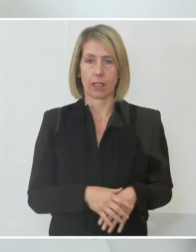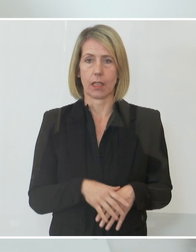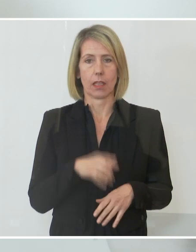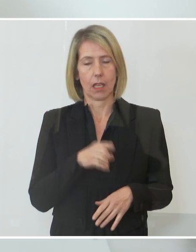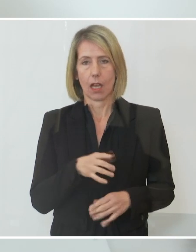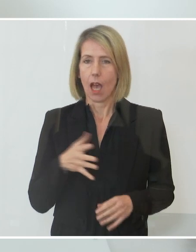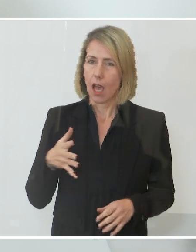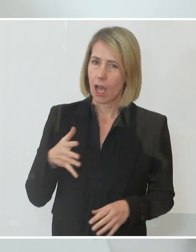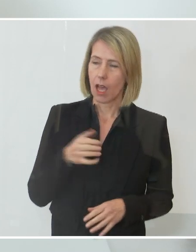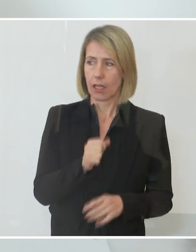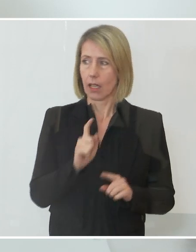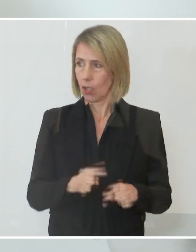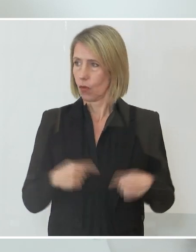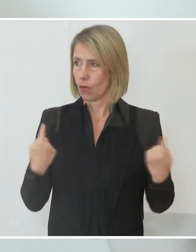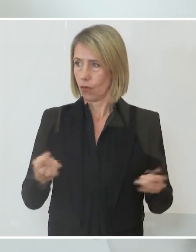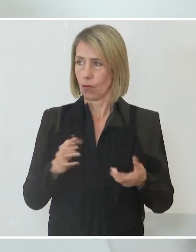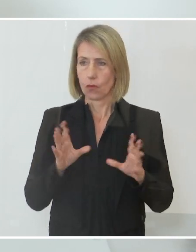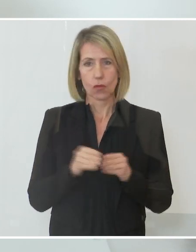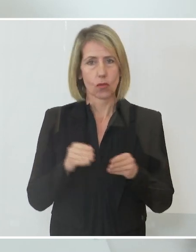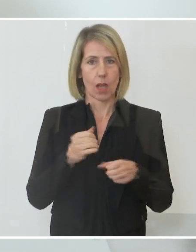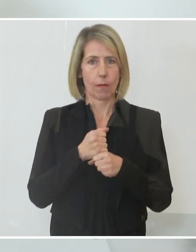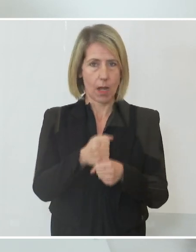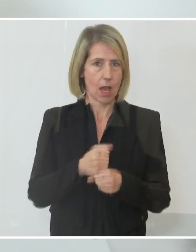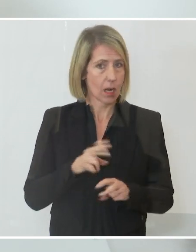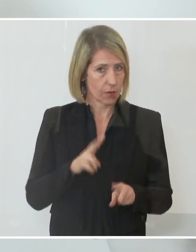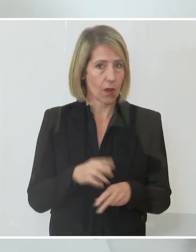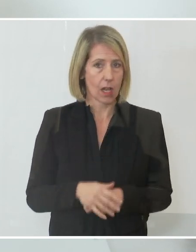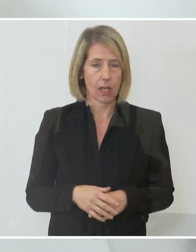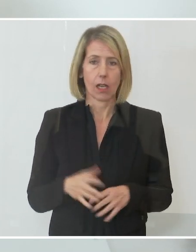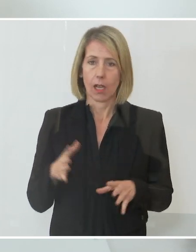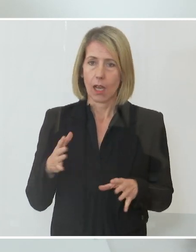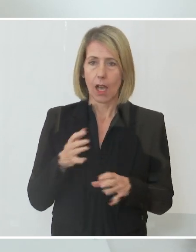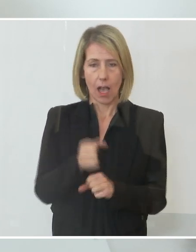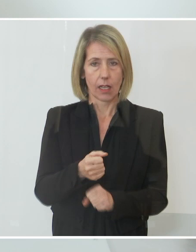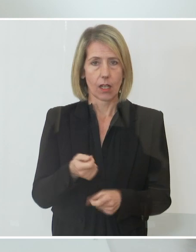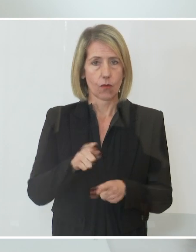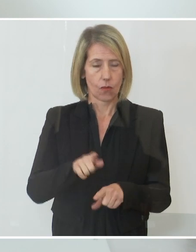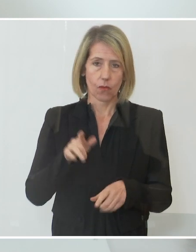griff auf unseren Zusammenhalt sind und am Ende ein Angriff auch auf unsere Demokratie.